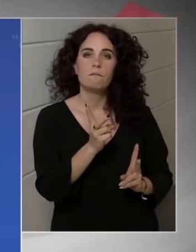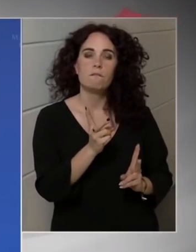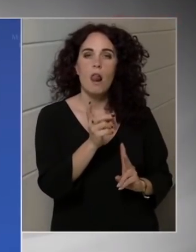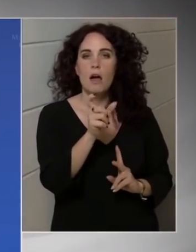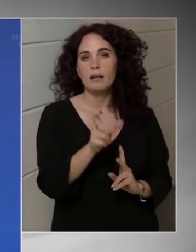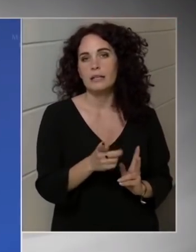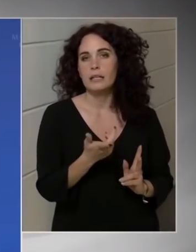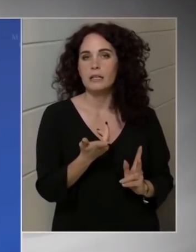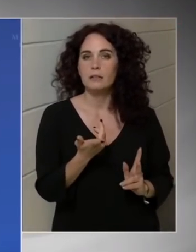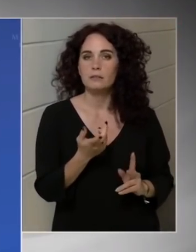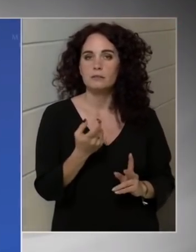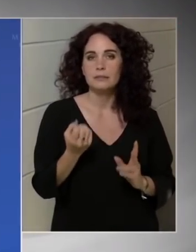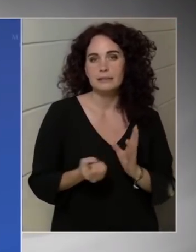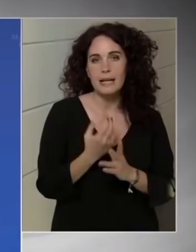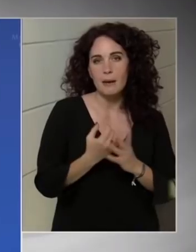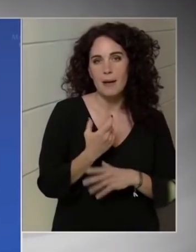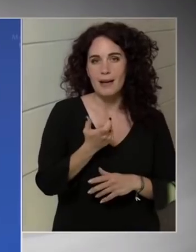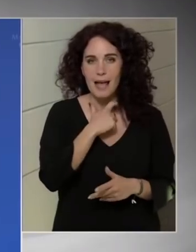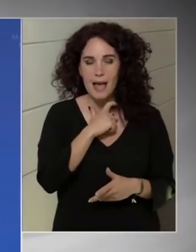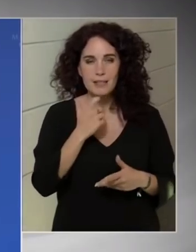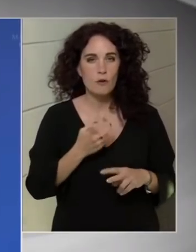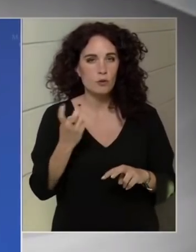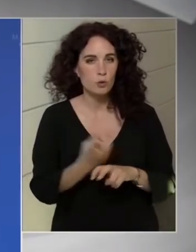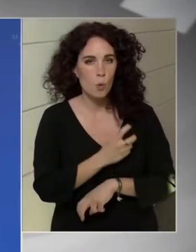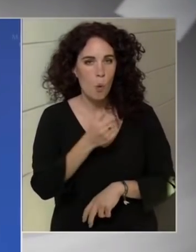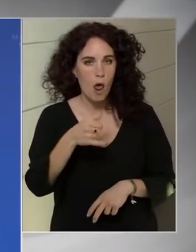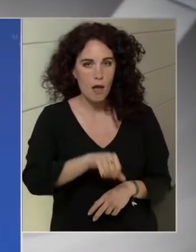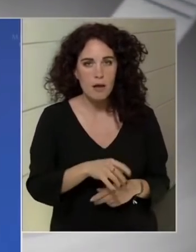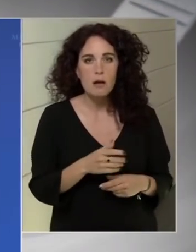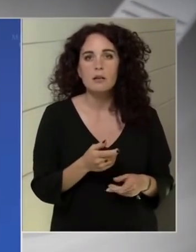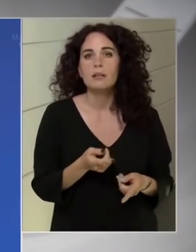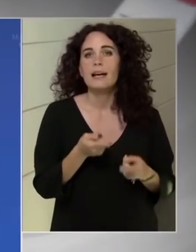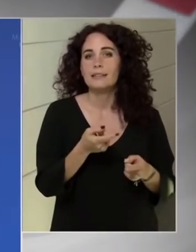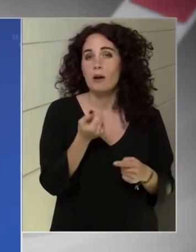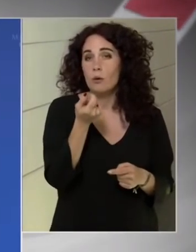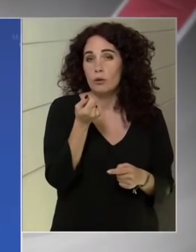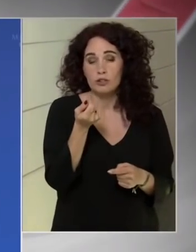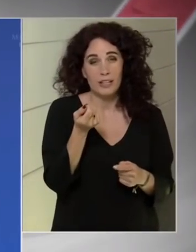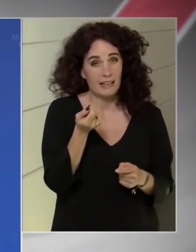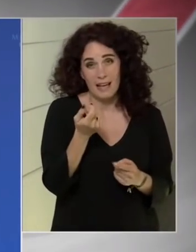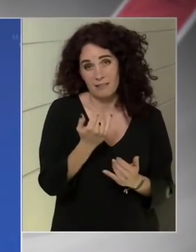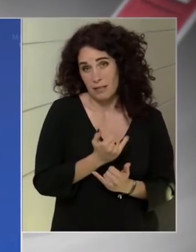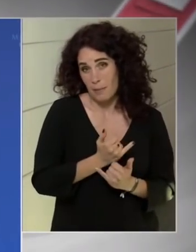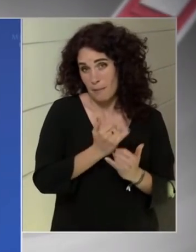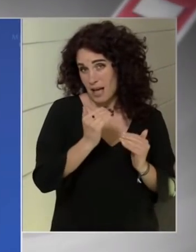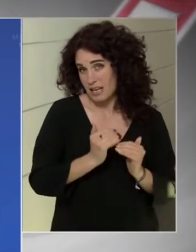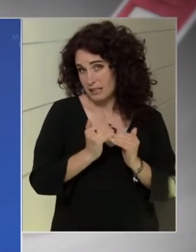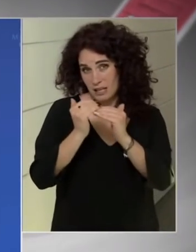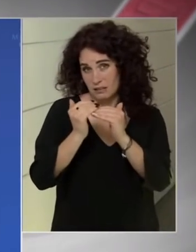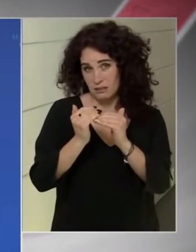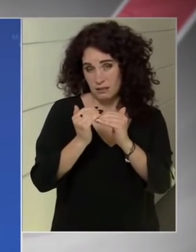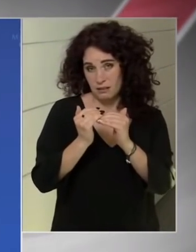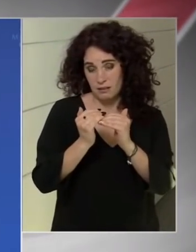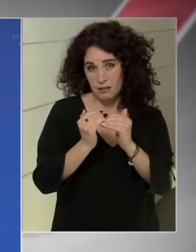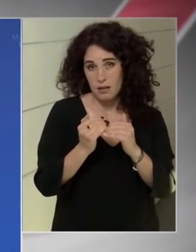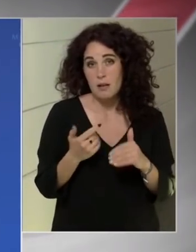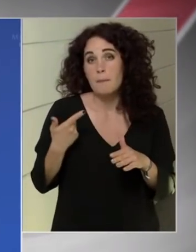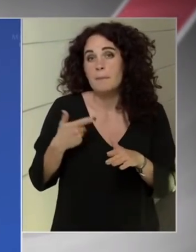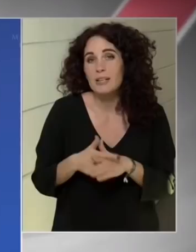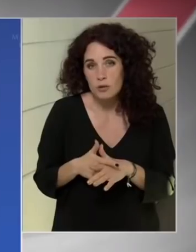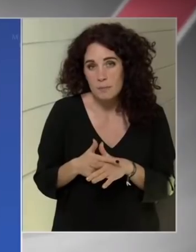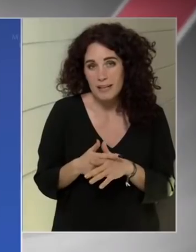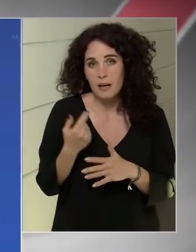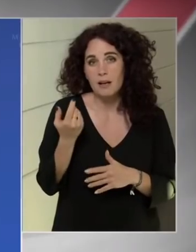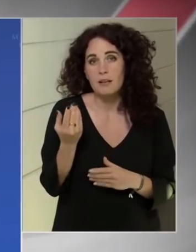növeli a profitot, extra profitot generál, hiszen csak gondoljunk bele azt, hogyha valaki kitermel